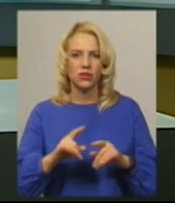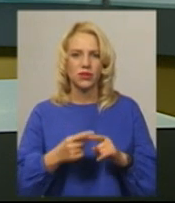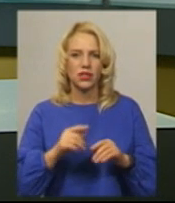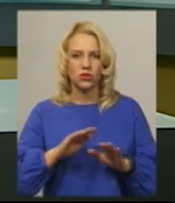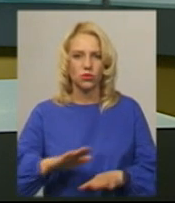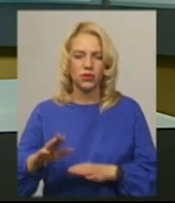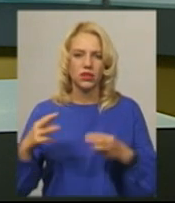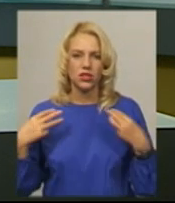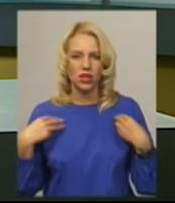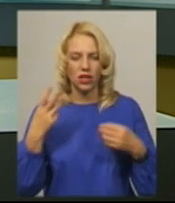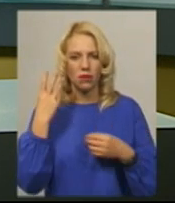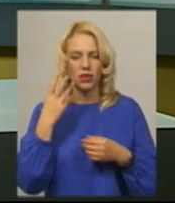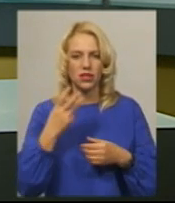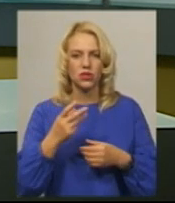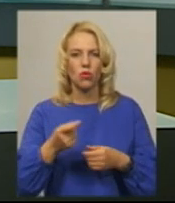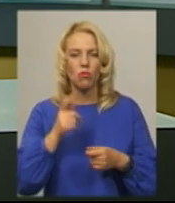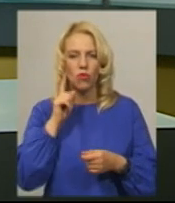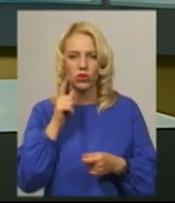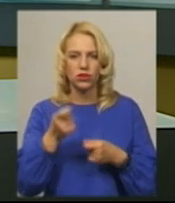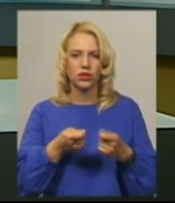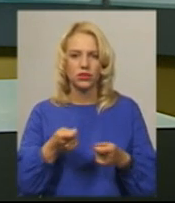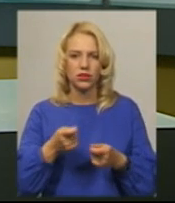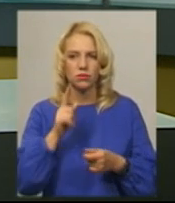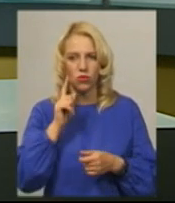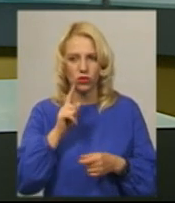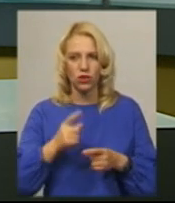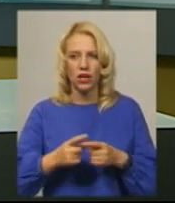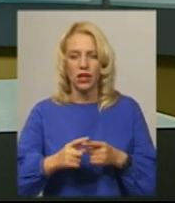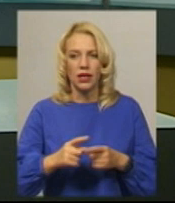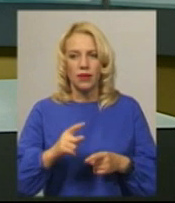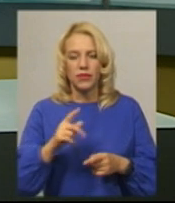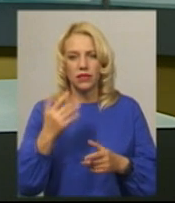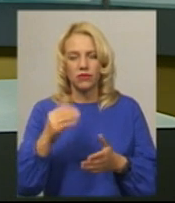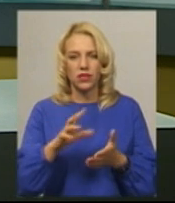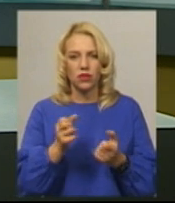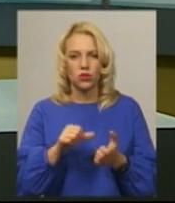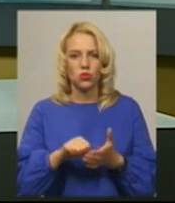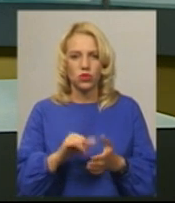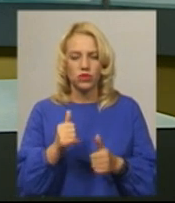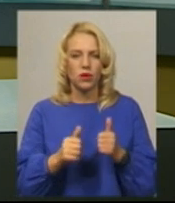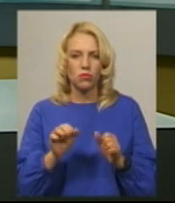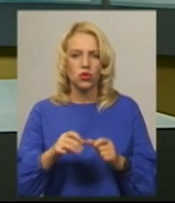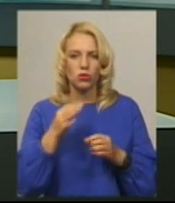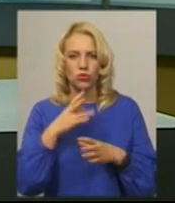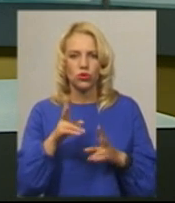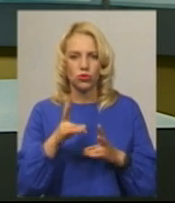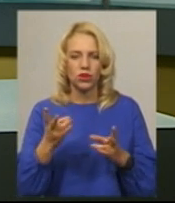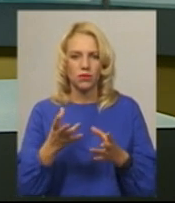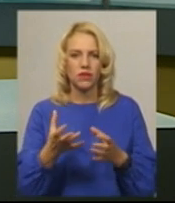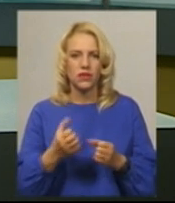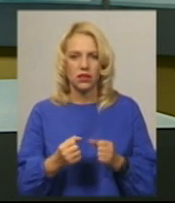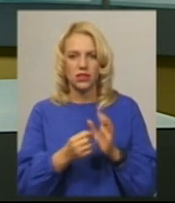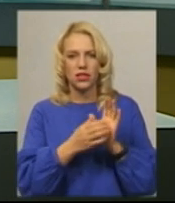Хмельницького міського управління молоді та спорту Наталя Томусяк. За її словами, взяти участь у змаганнях може будь-хто. Потрібно заповнити